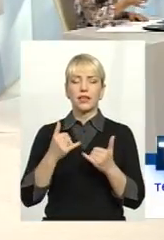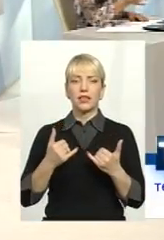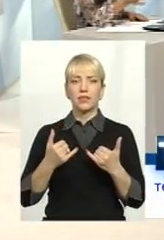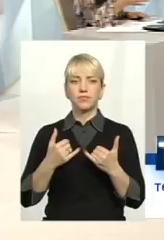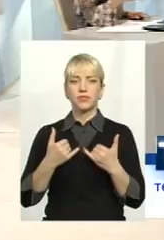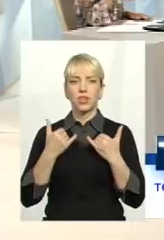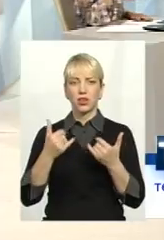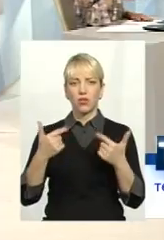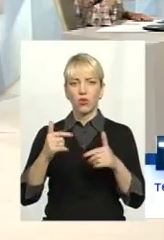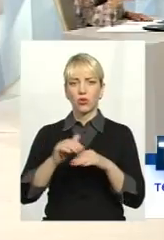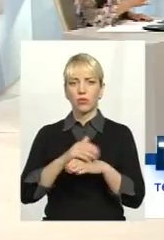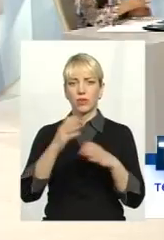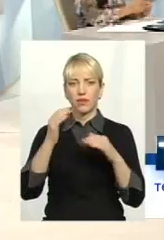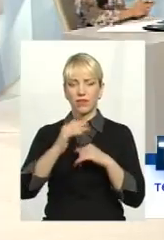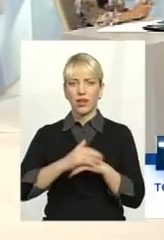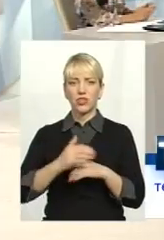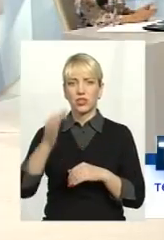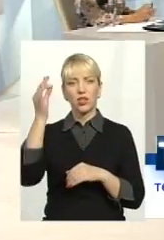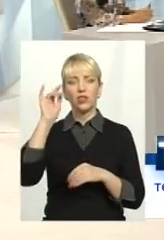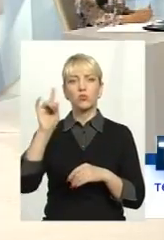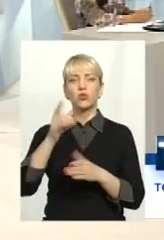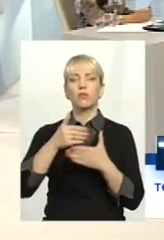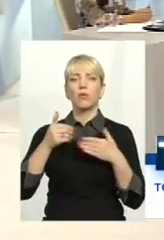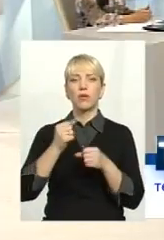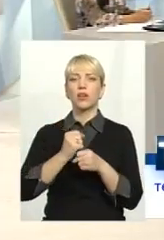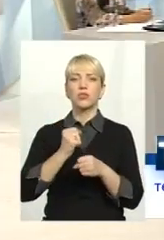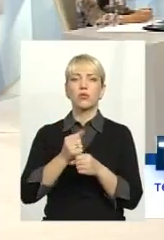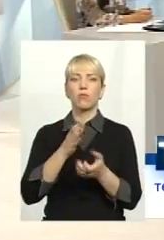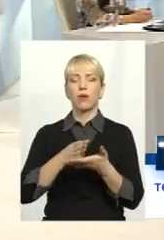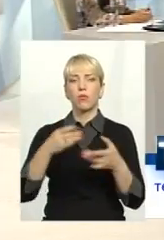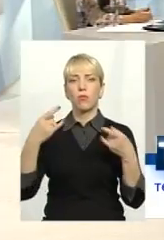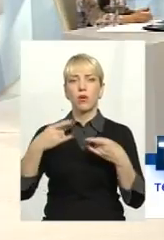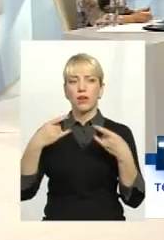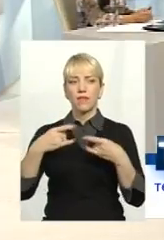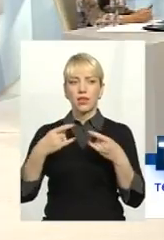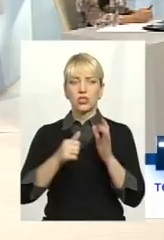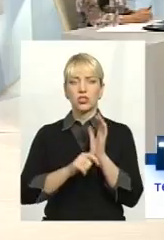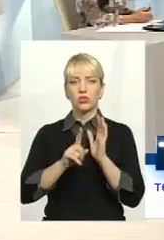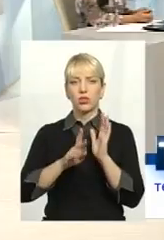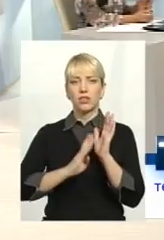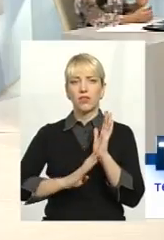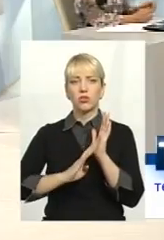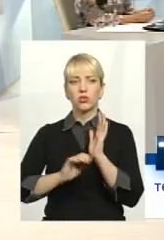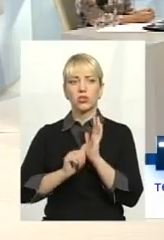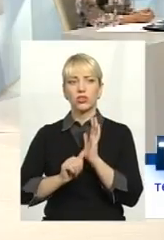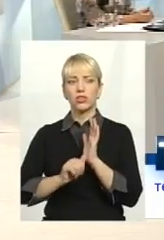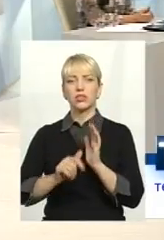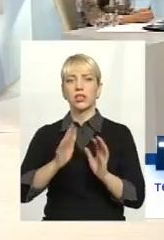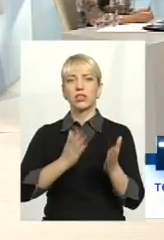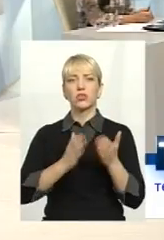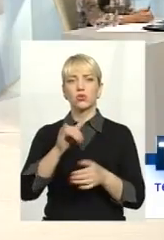Наглядачам нагадую, що ми працюємо в прямому ефірі, тож телефони зміни 61 90 60. Якщо у вас є